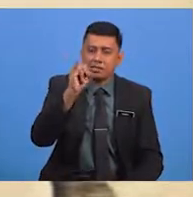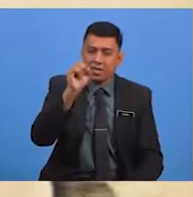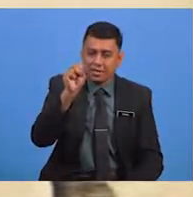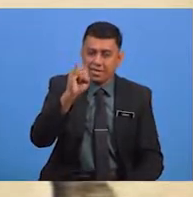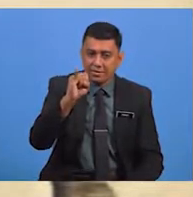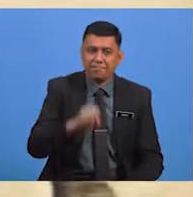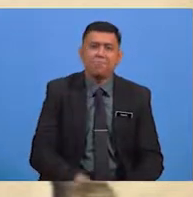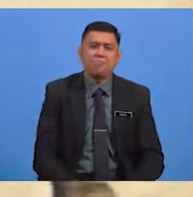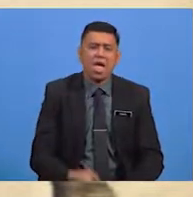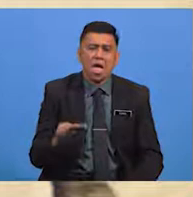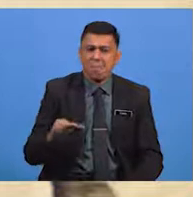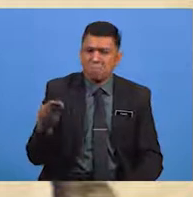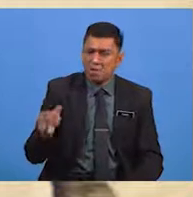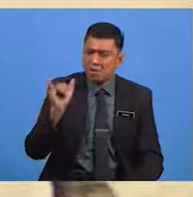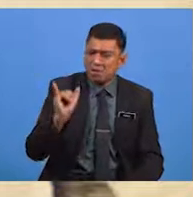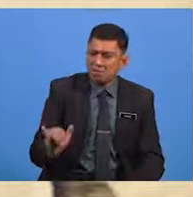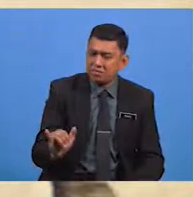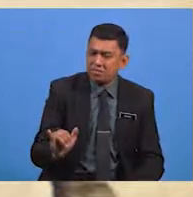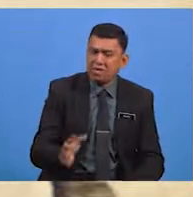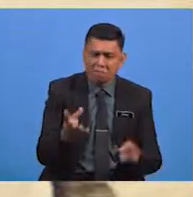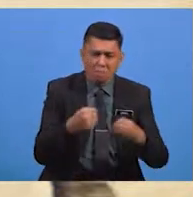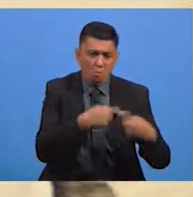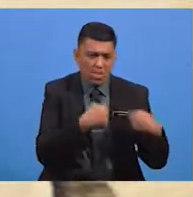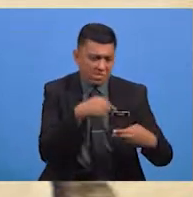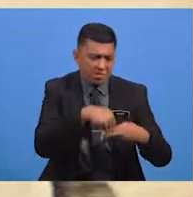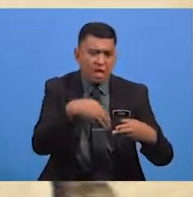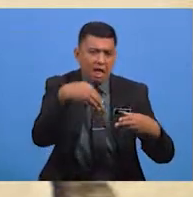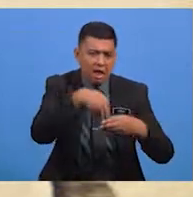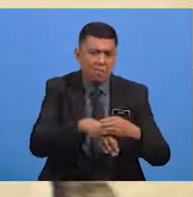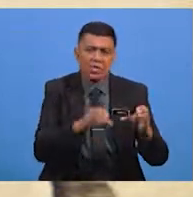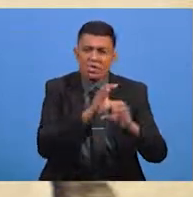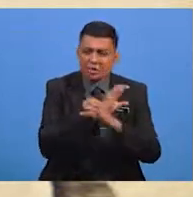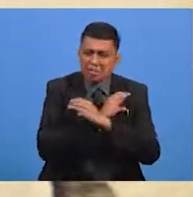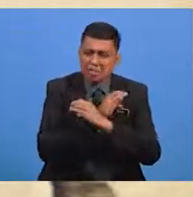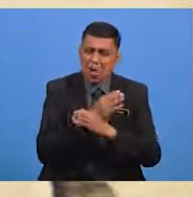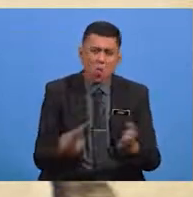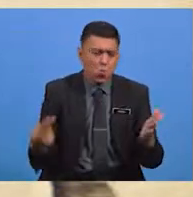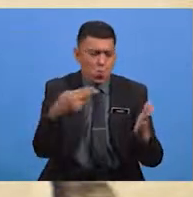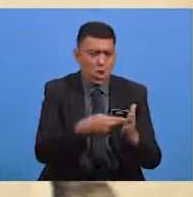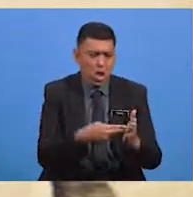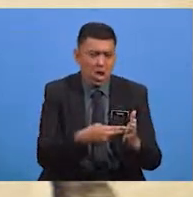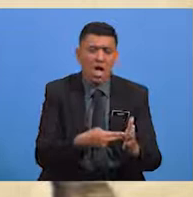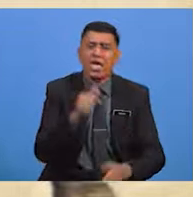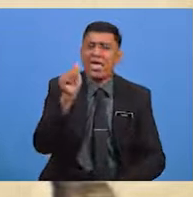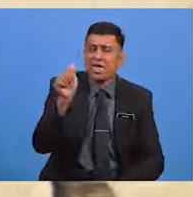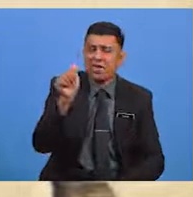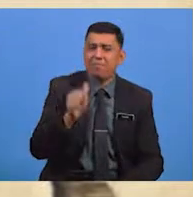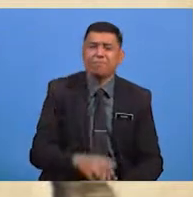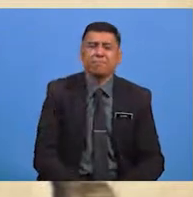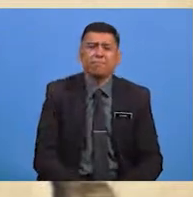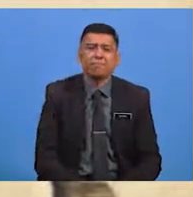Barang Yang Gairah Dalam Cinta Di Sini Ada Pengulangan Vokal E